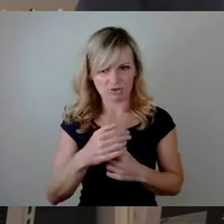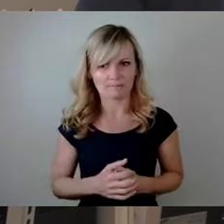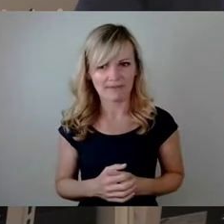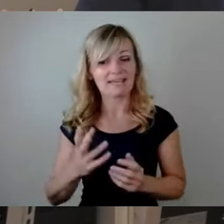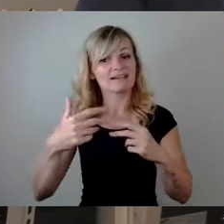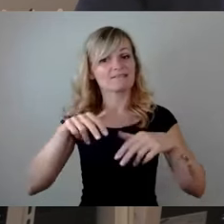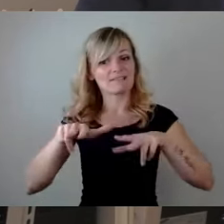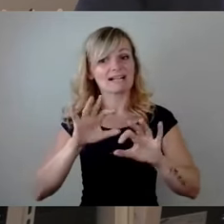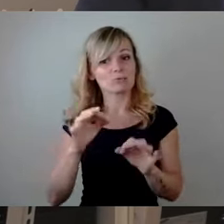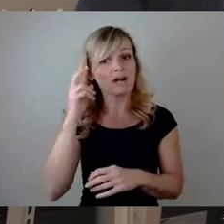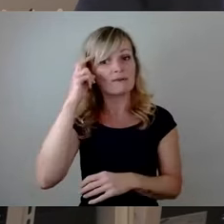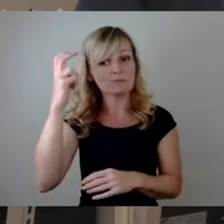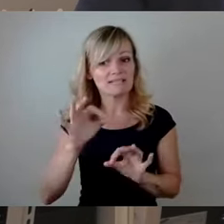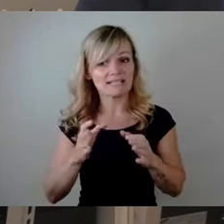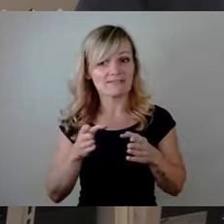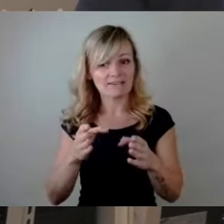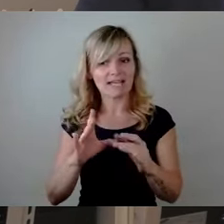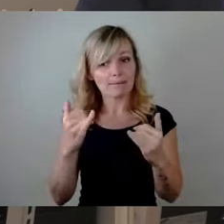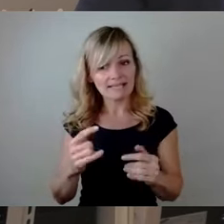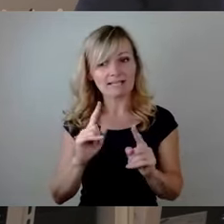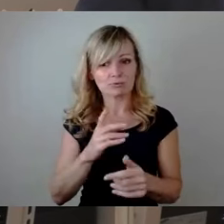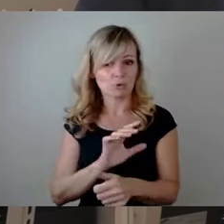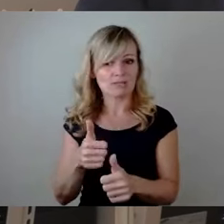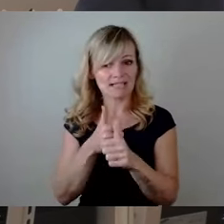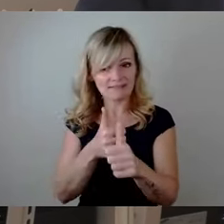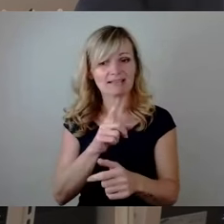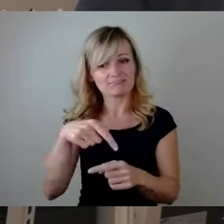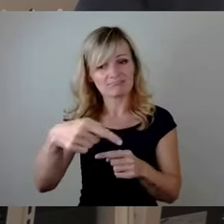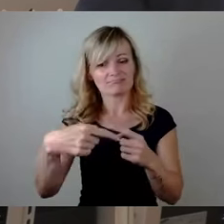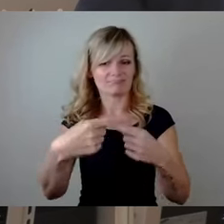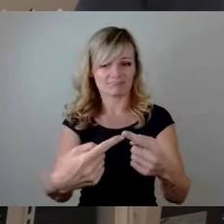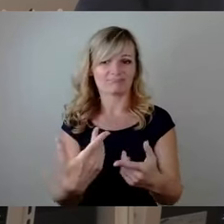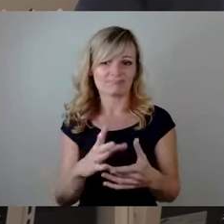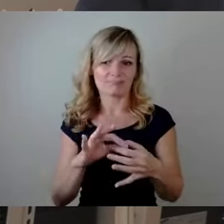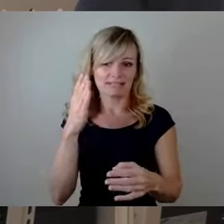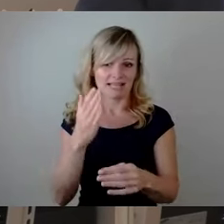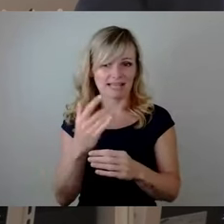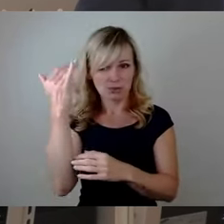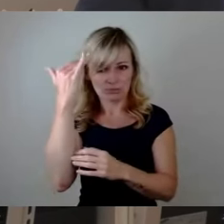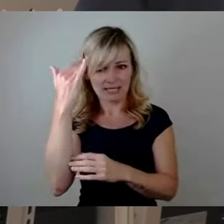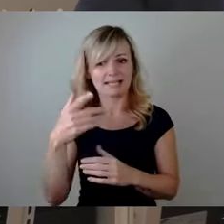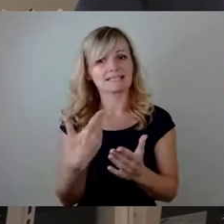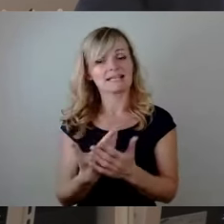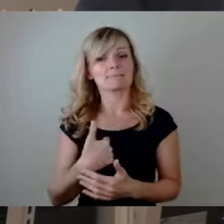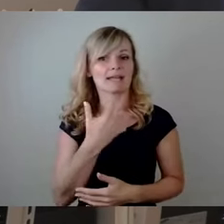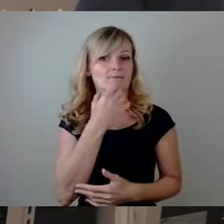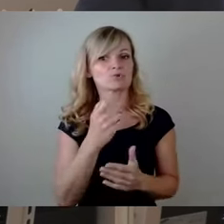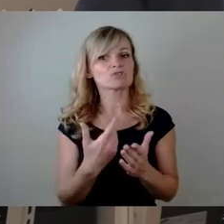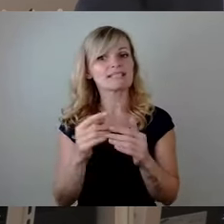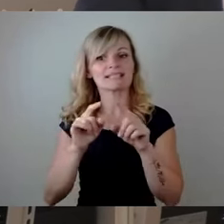einem vernünftigen Weg, aber er muss halt jetzt konsequent auch zu Ende gebracht werden. Das wäre wirklich mein Wunsch, dass wir hier bei dem Thema